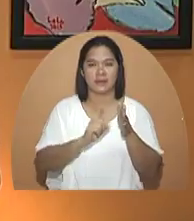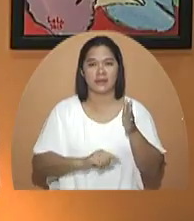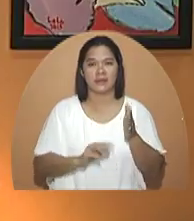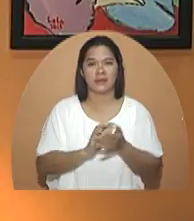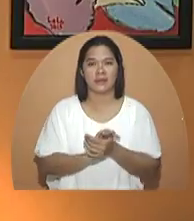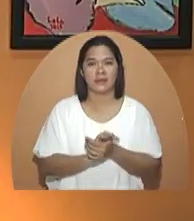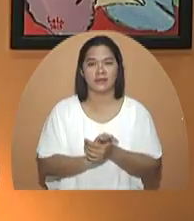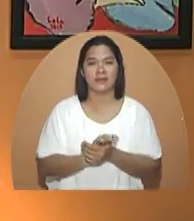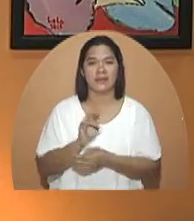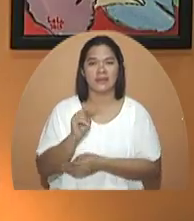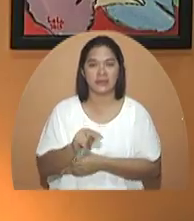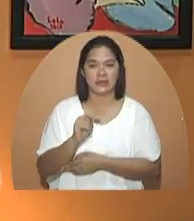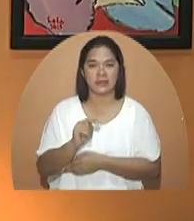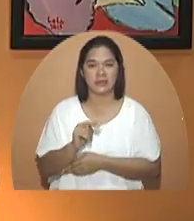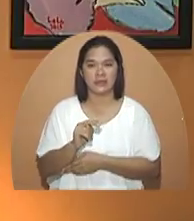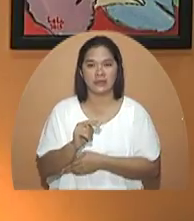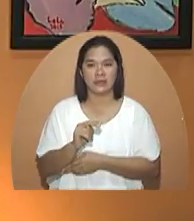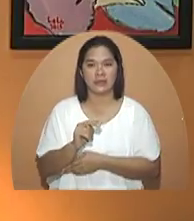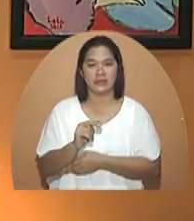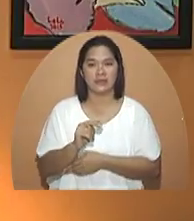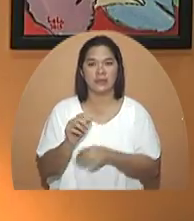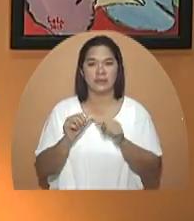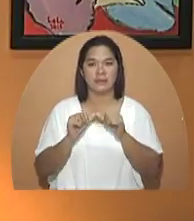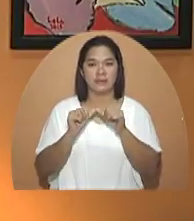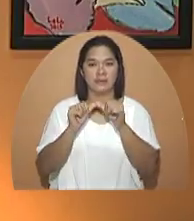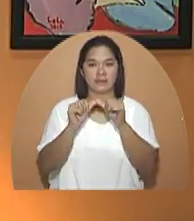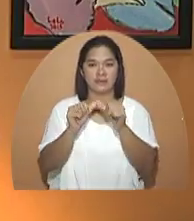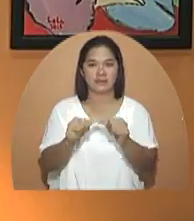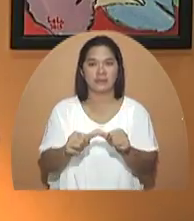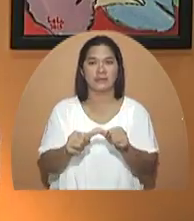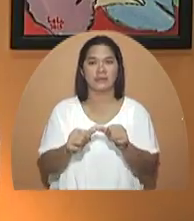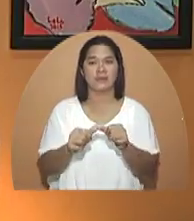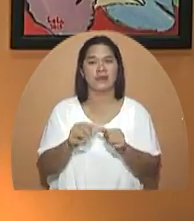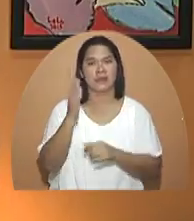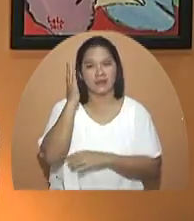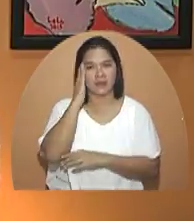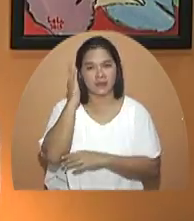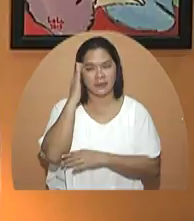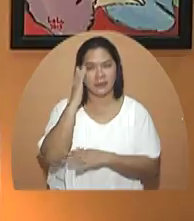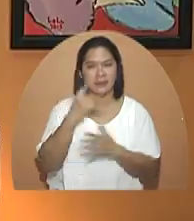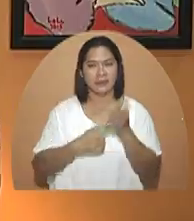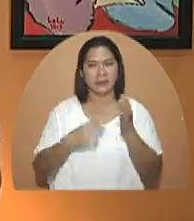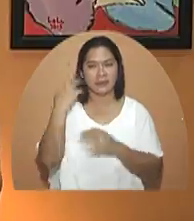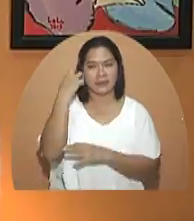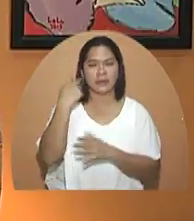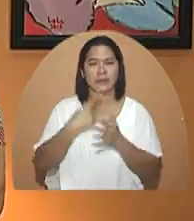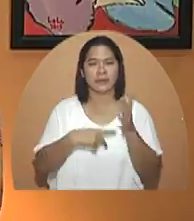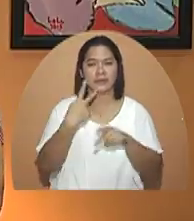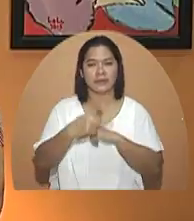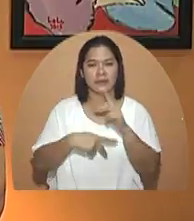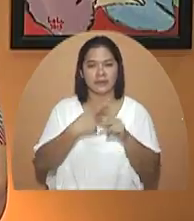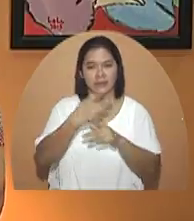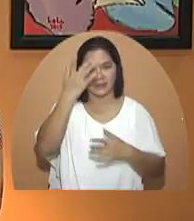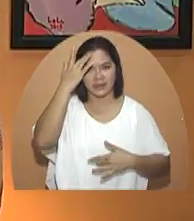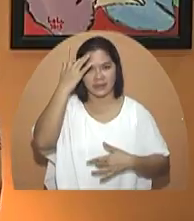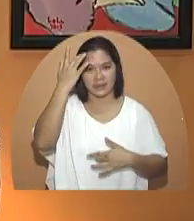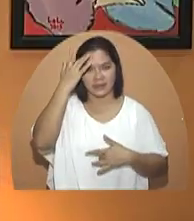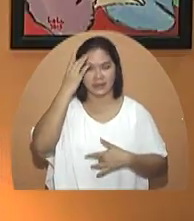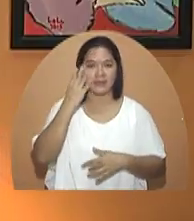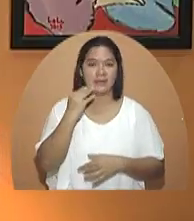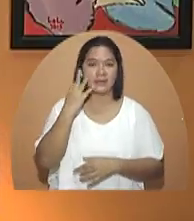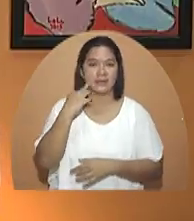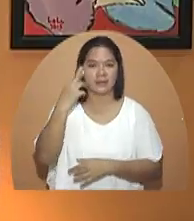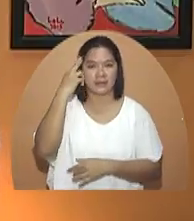test nakakailangan para sa tuluyang pagkakaalam kung anong sanhe at uri ng sakit na